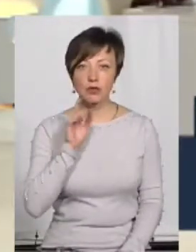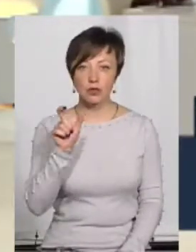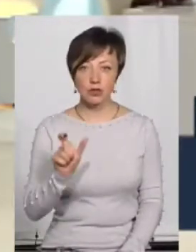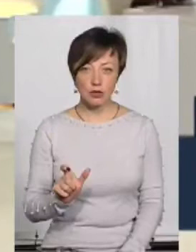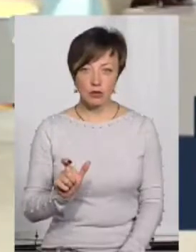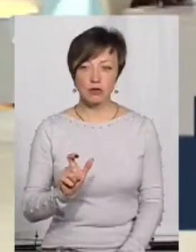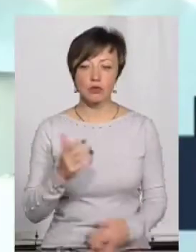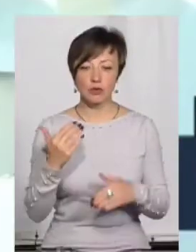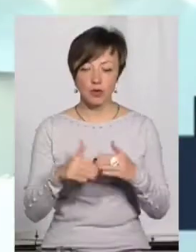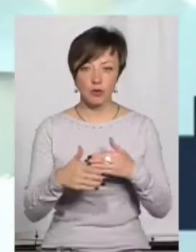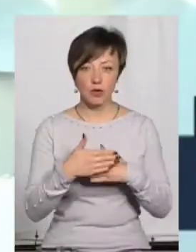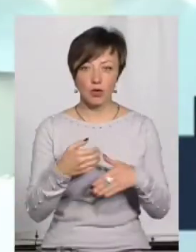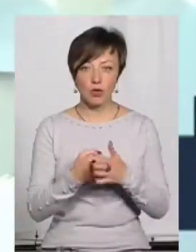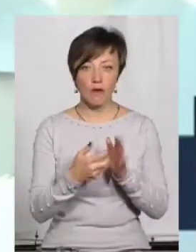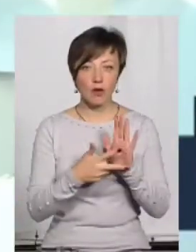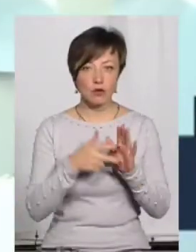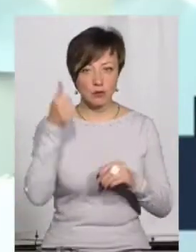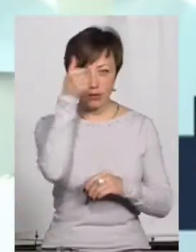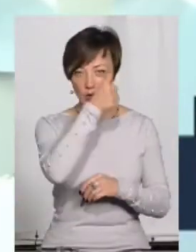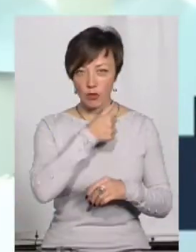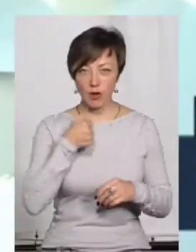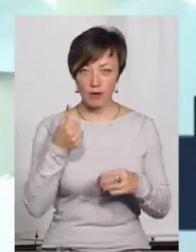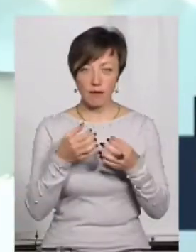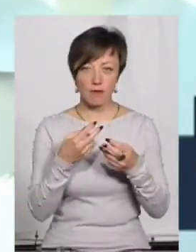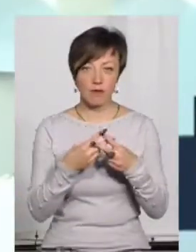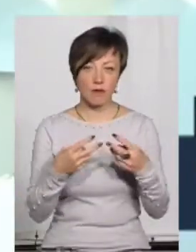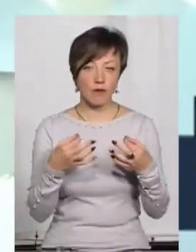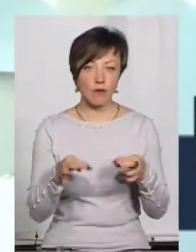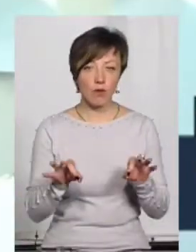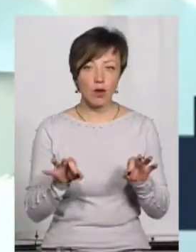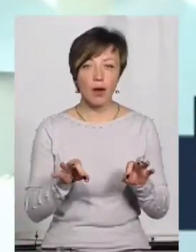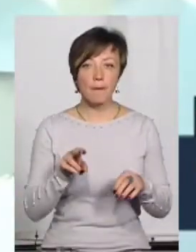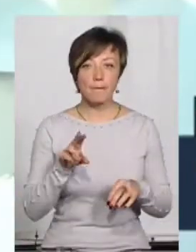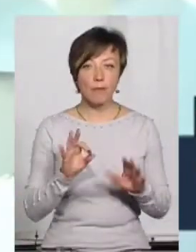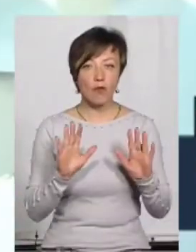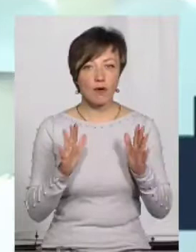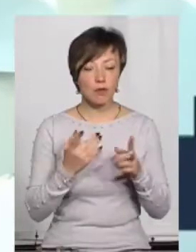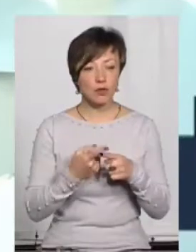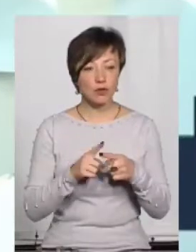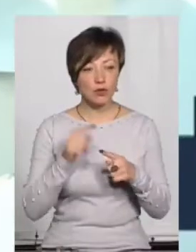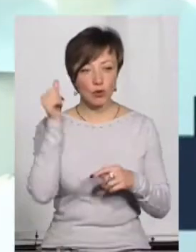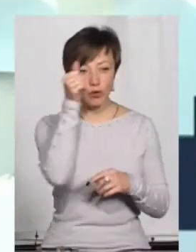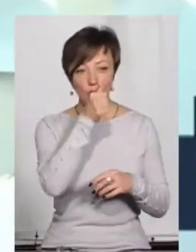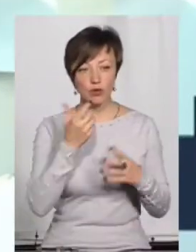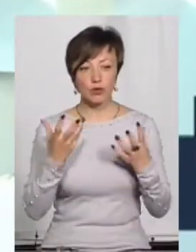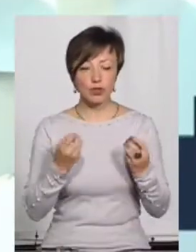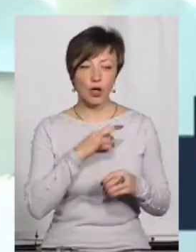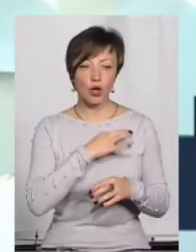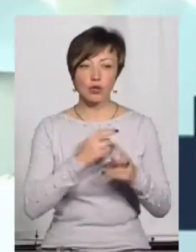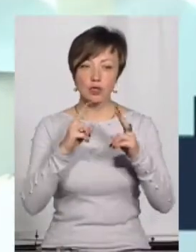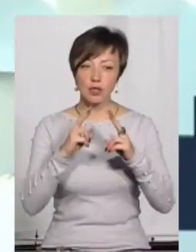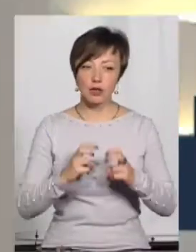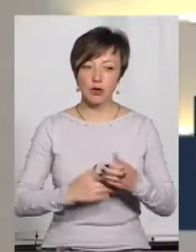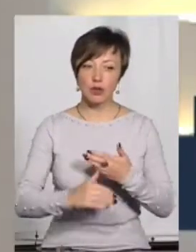винесено покарання, там до восьми років позбавлення волі. По випадку цього року ще йде розслідування,